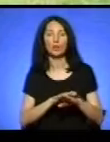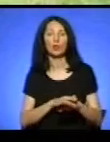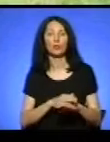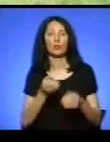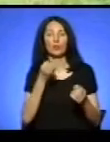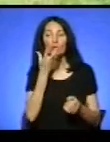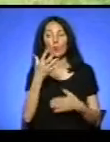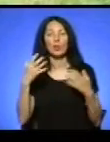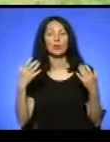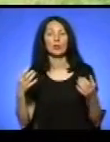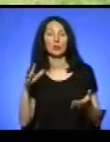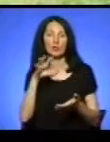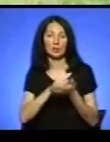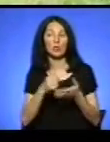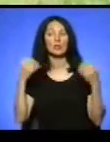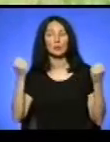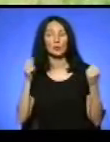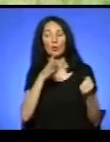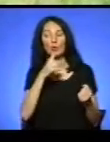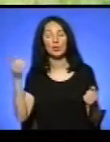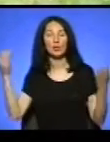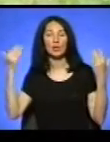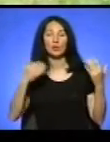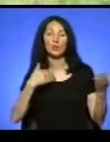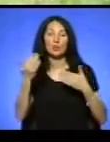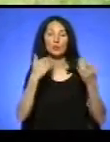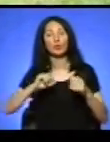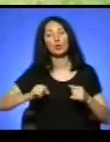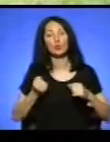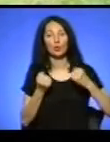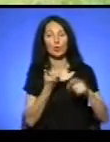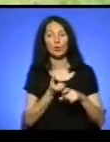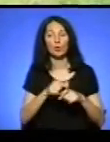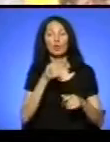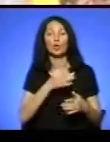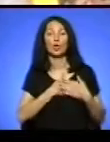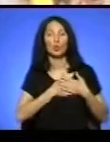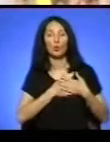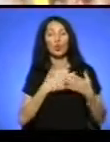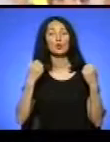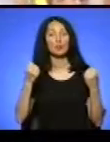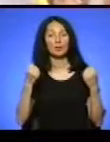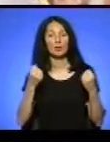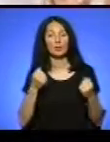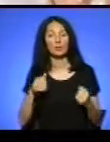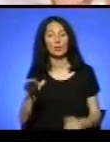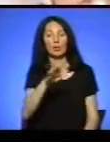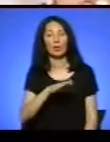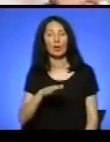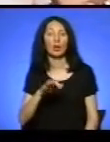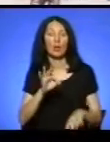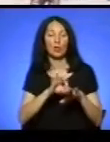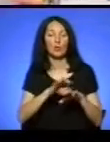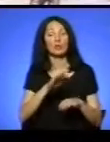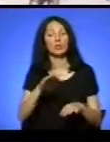Під час канікул я спілкуюся з друзями і дуже люблю спорт. Болівають за дітлахів